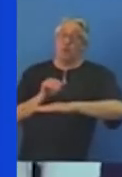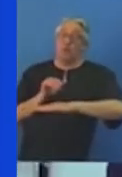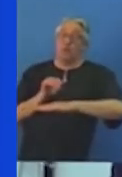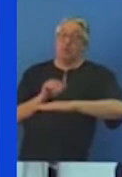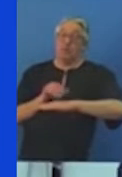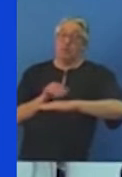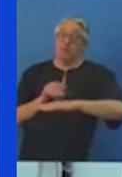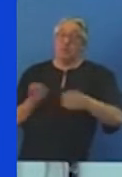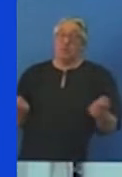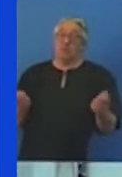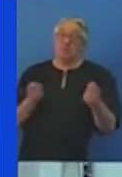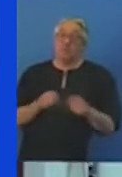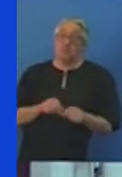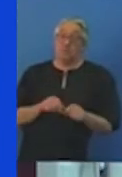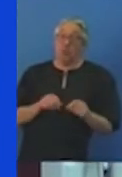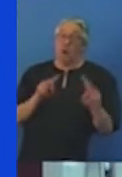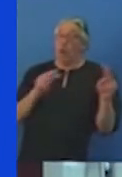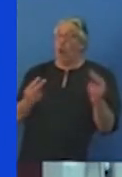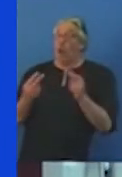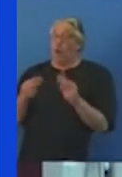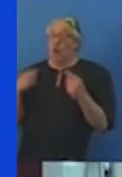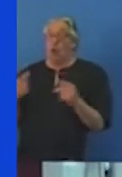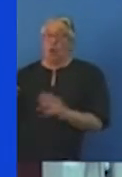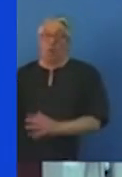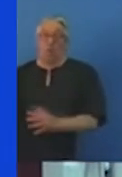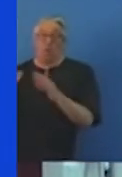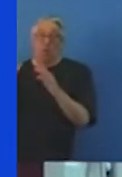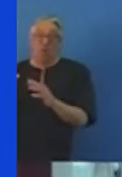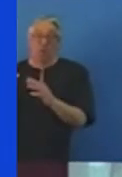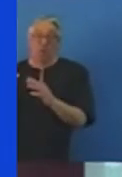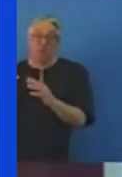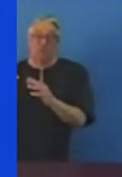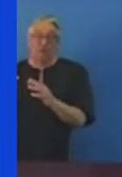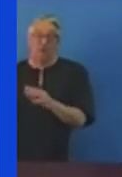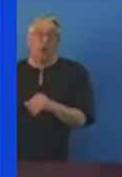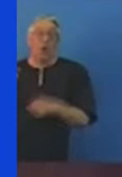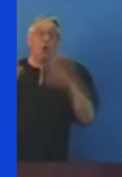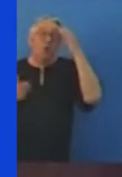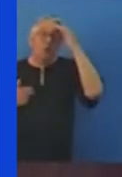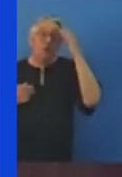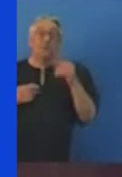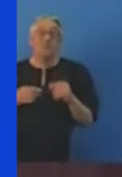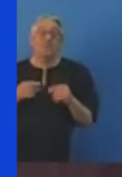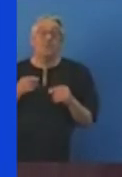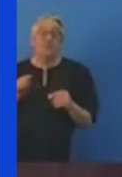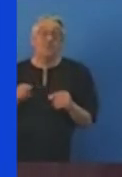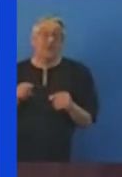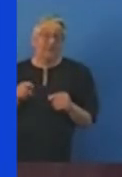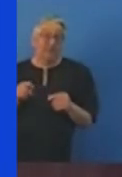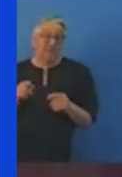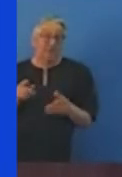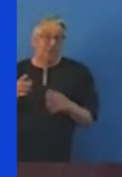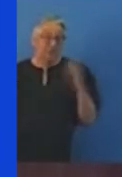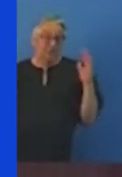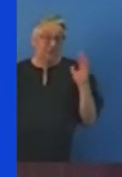bonne foi des États. Tout au cours de cette session, il a été mentionné l'accélération de la dégradation de la situation des peuples autochtones